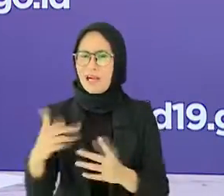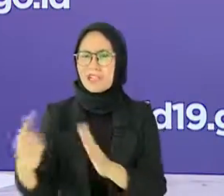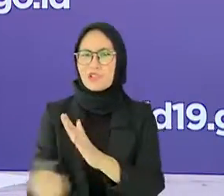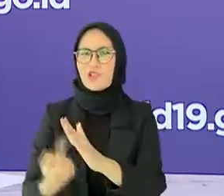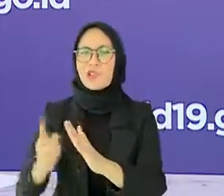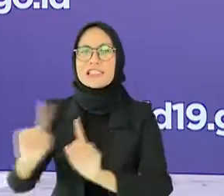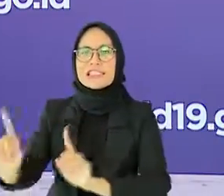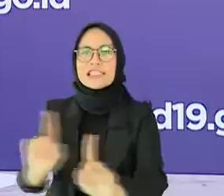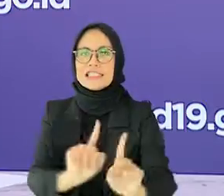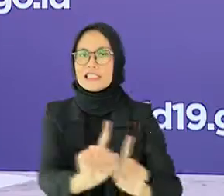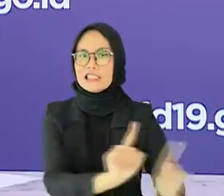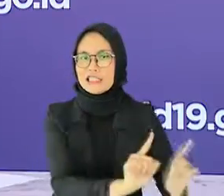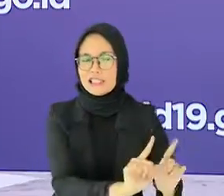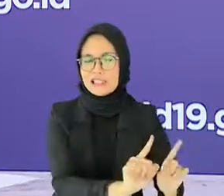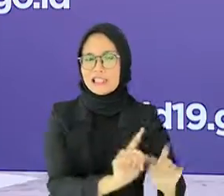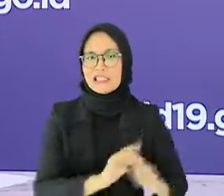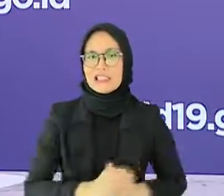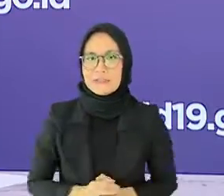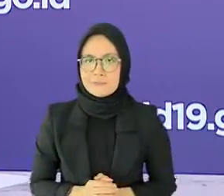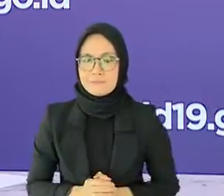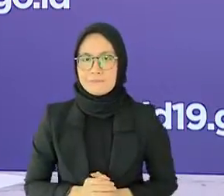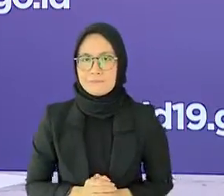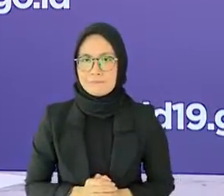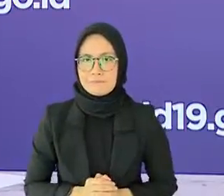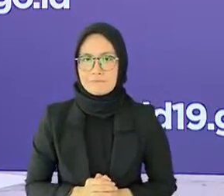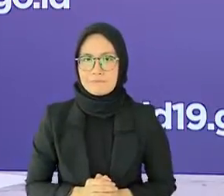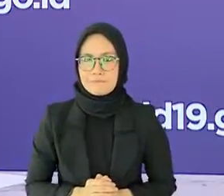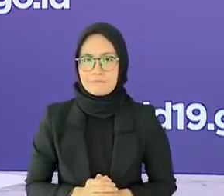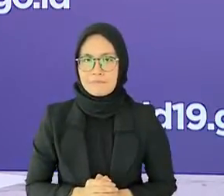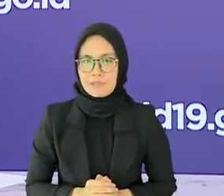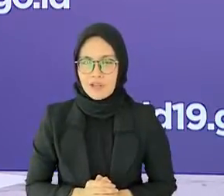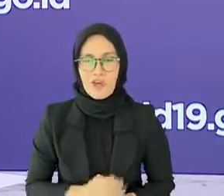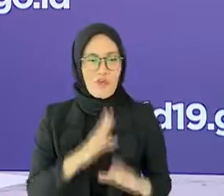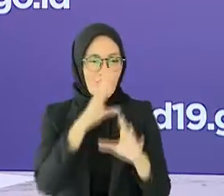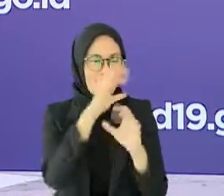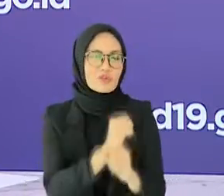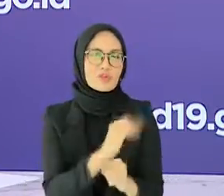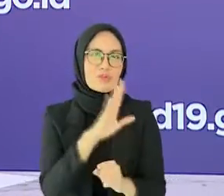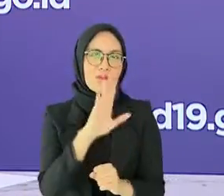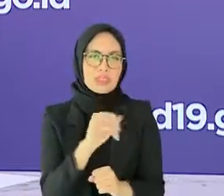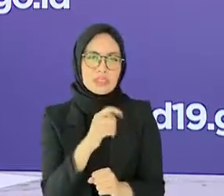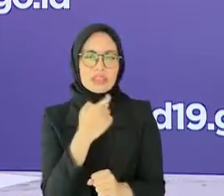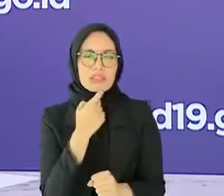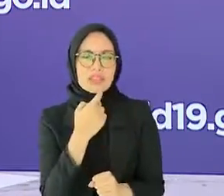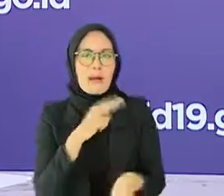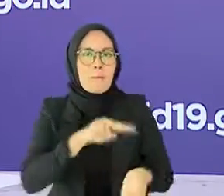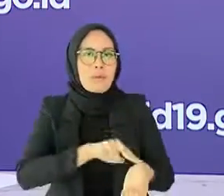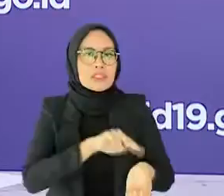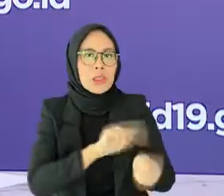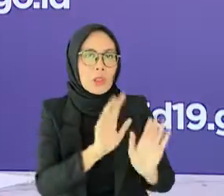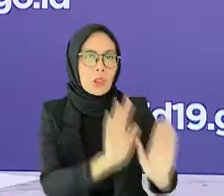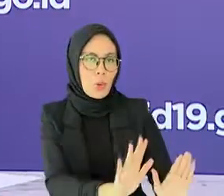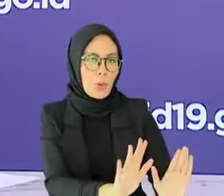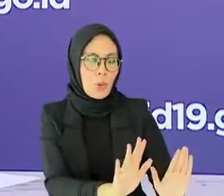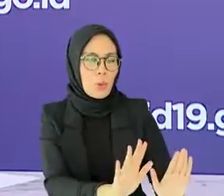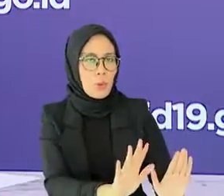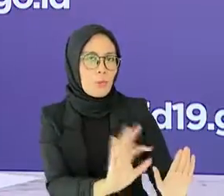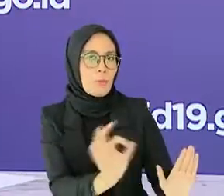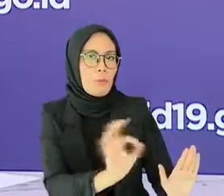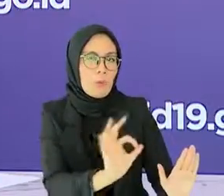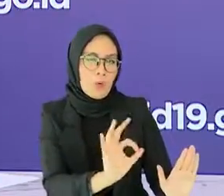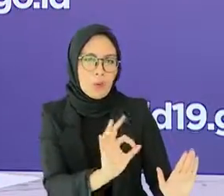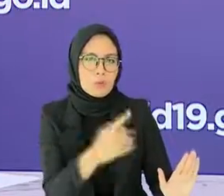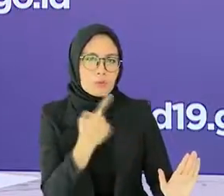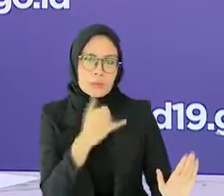Selain itu, fokus penanganan COVID-19 masih berada di hilir, yaitu pelayanan pasien COVID-19, dan belum maksimal